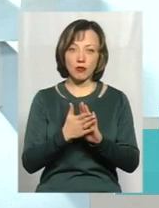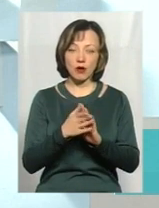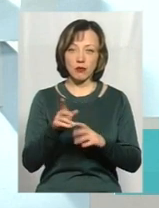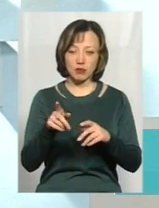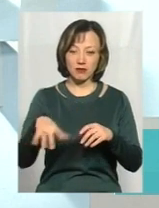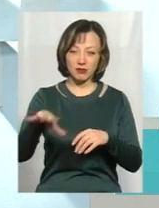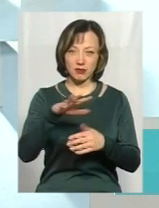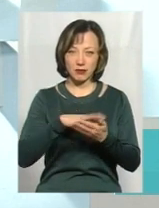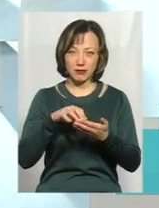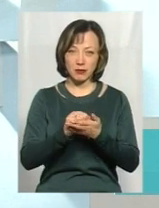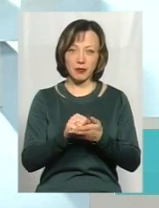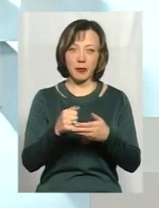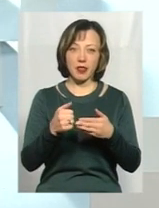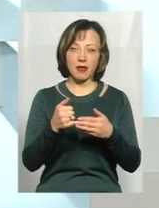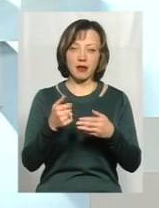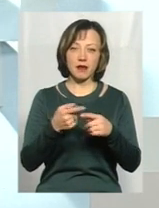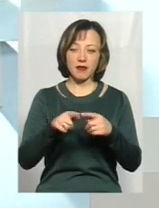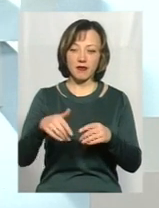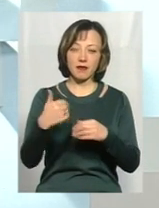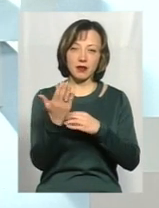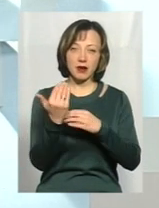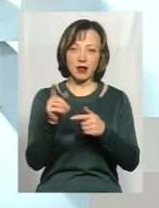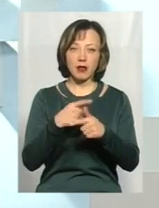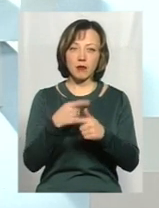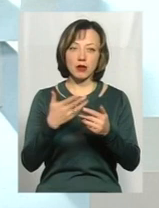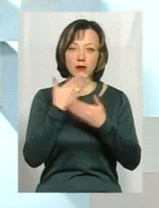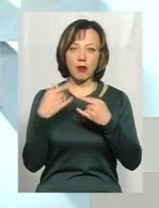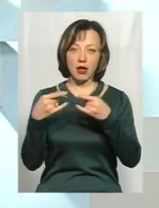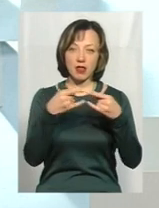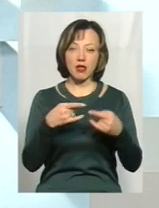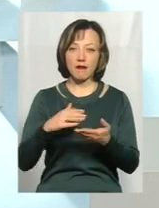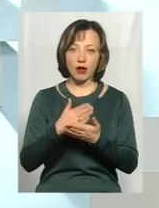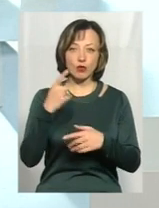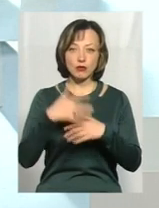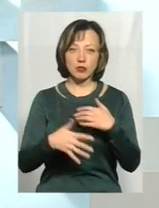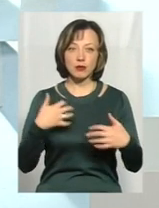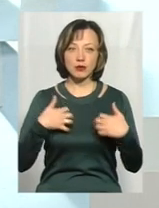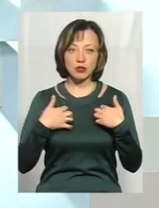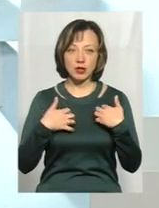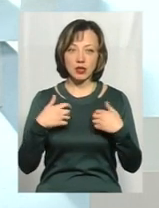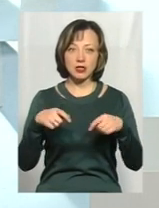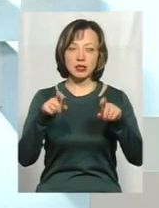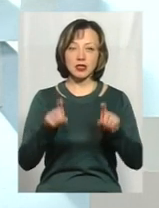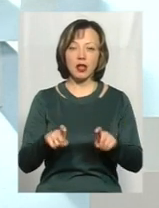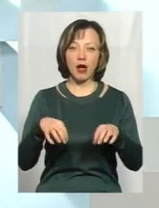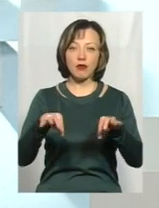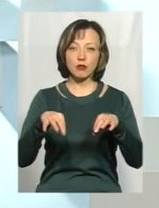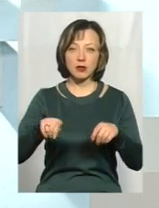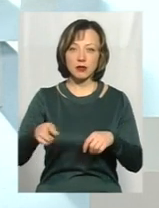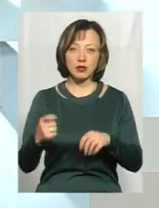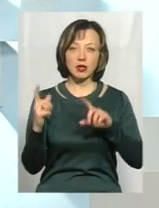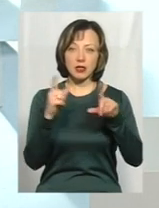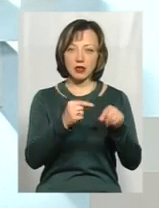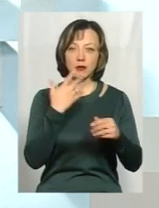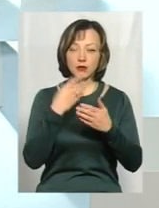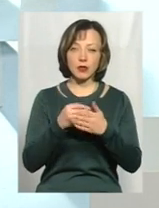порушена, там, відкритий бордачок, чи немає навігатора, він, розуміючи, що він поспішає, сідає в автомобіль, заводить, їде